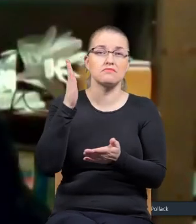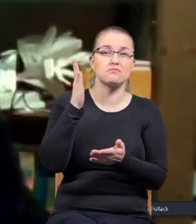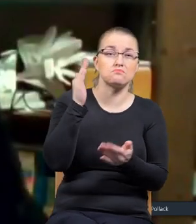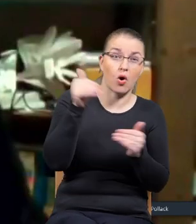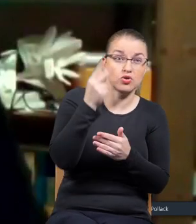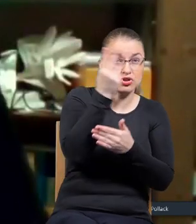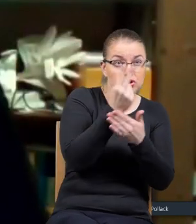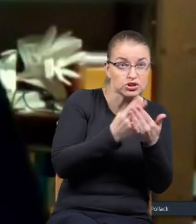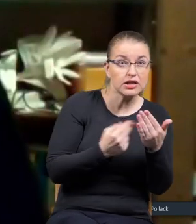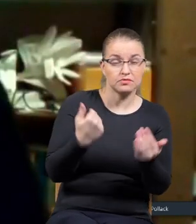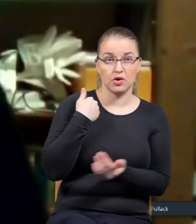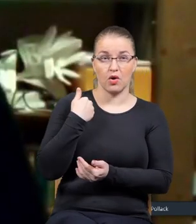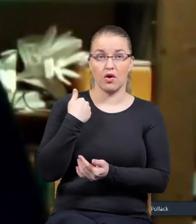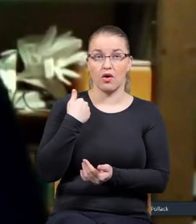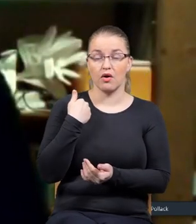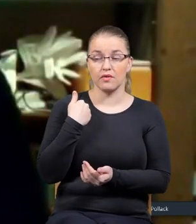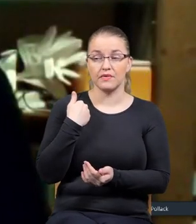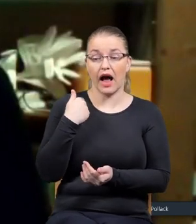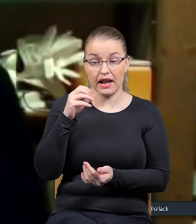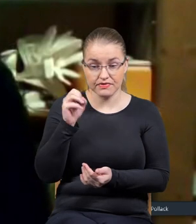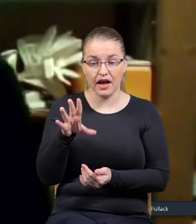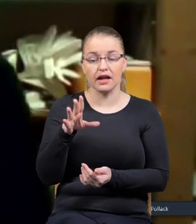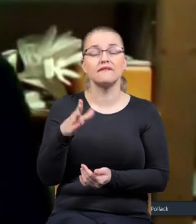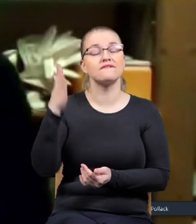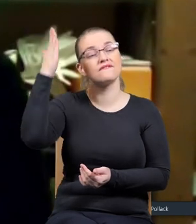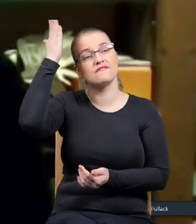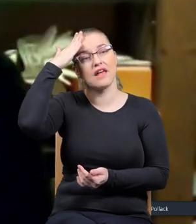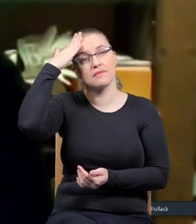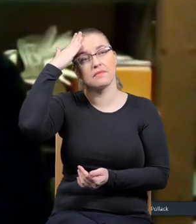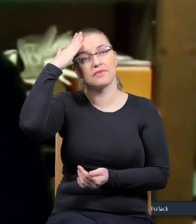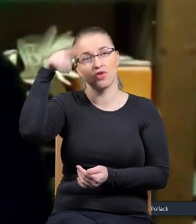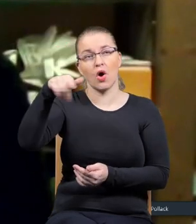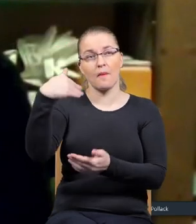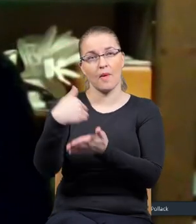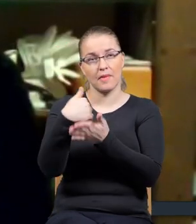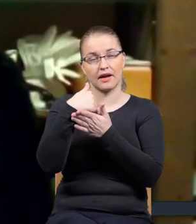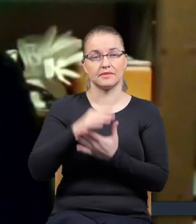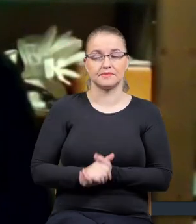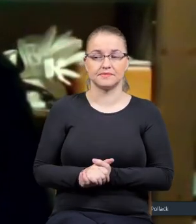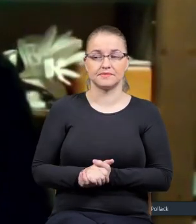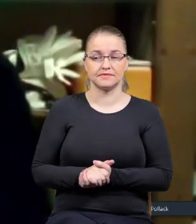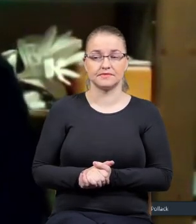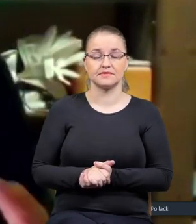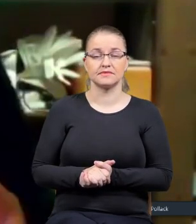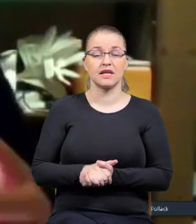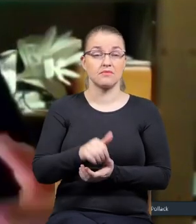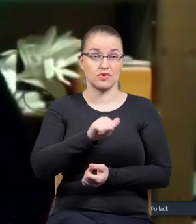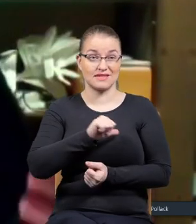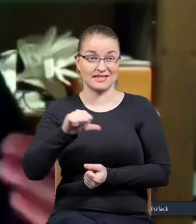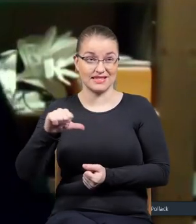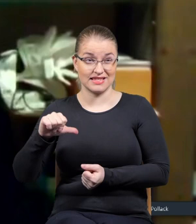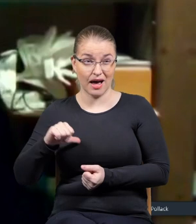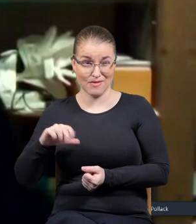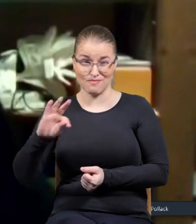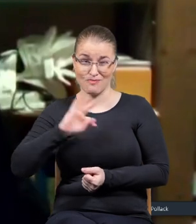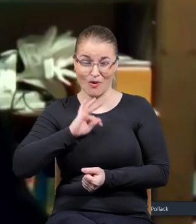czytałem, ale jednak zdaję sobie sprawę, że to mi pomaga. Bo sam na